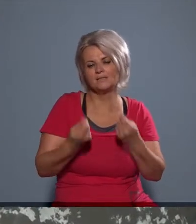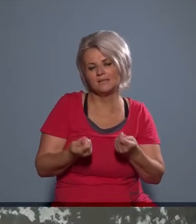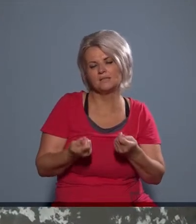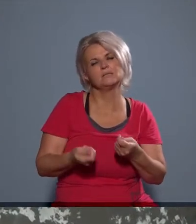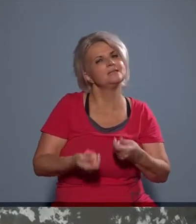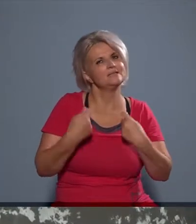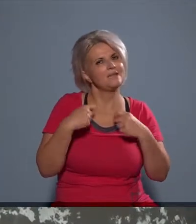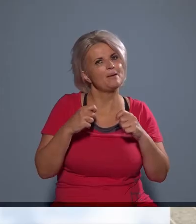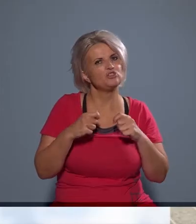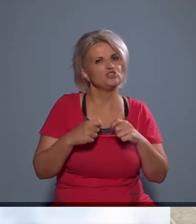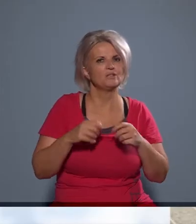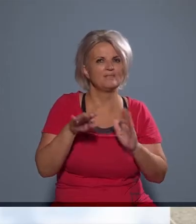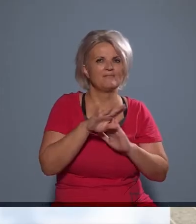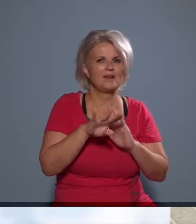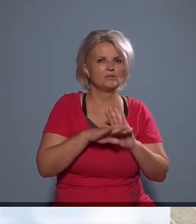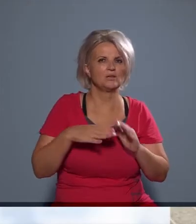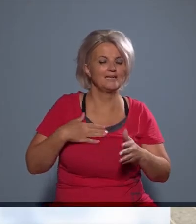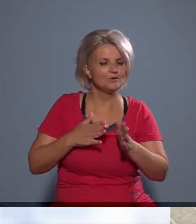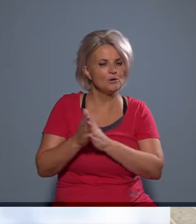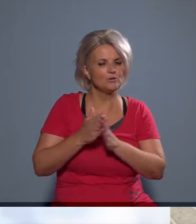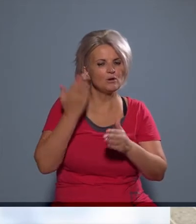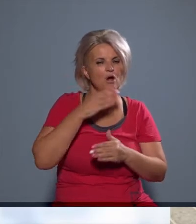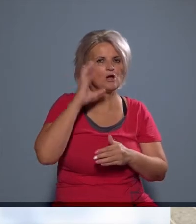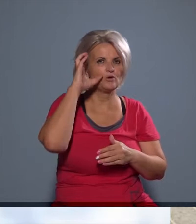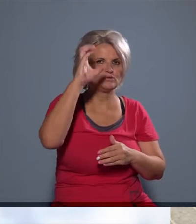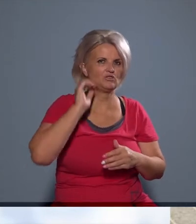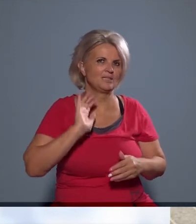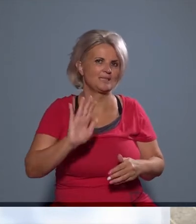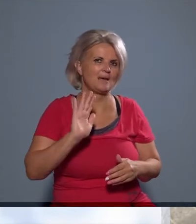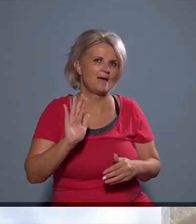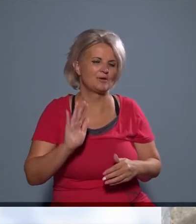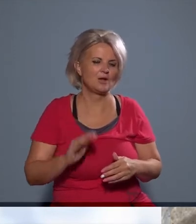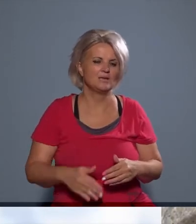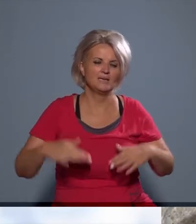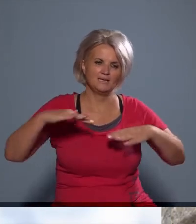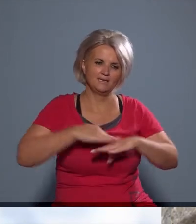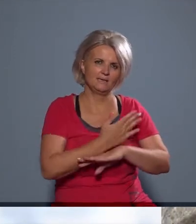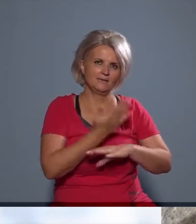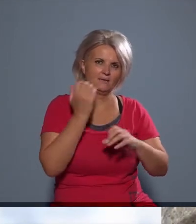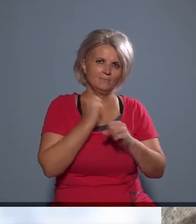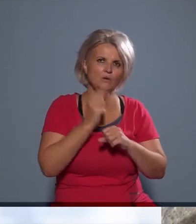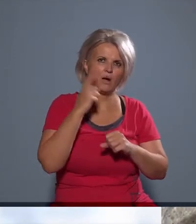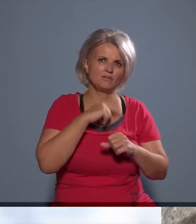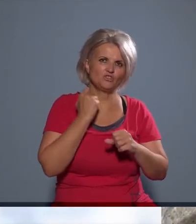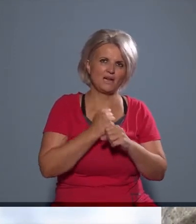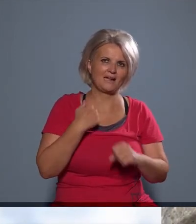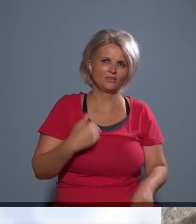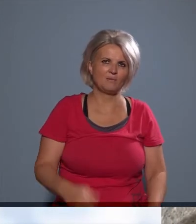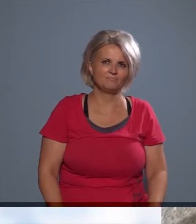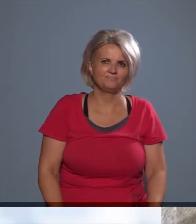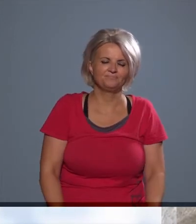egy nemes feladat. Én nagyon örülök neki, hogyha a közönség számára élvezhető az a munka, amit